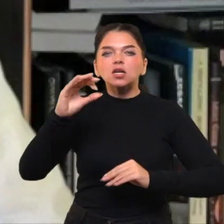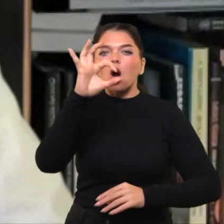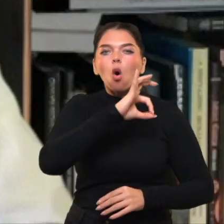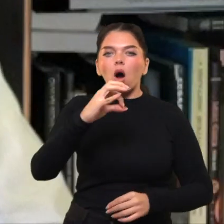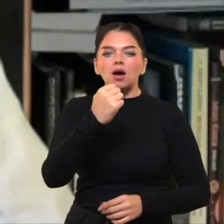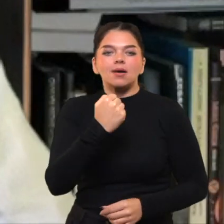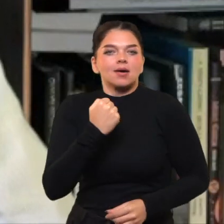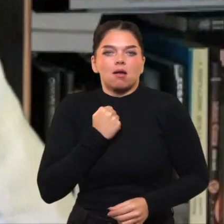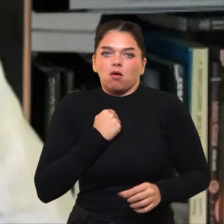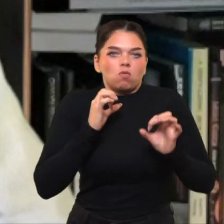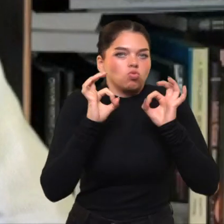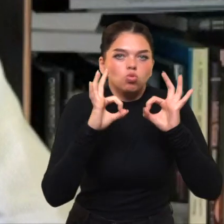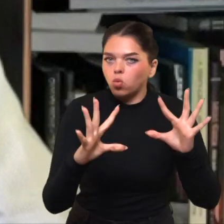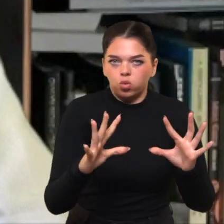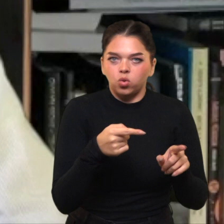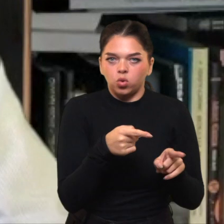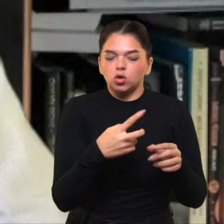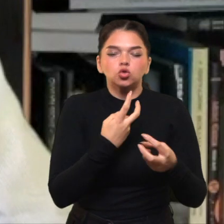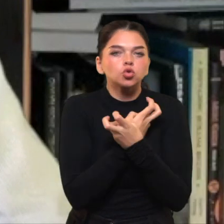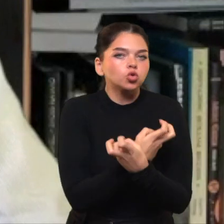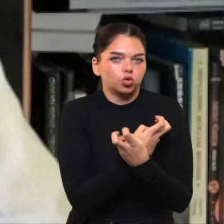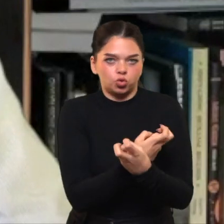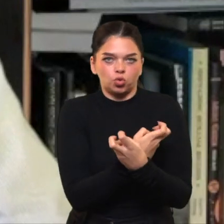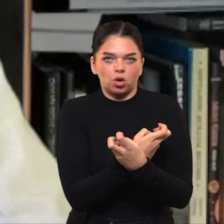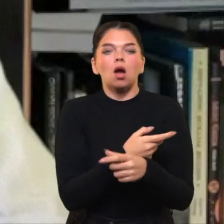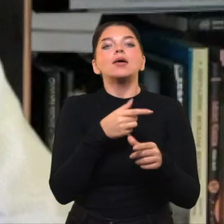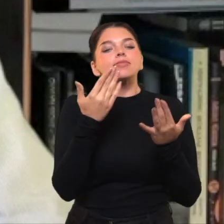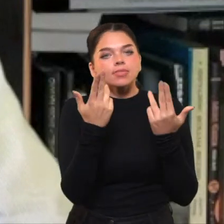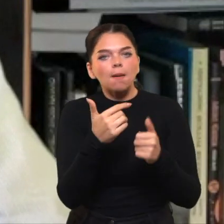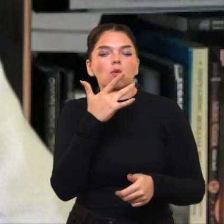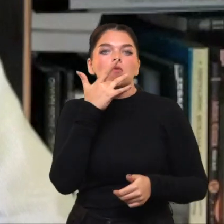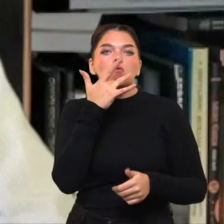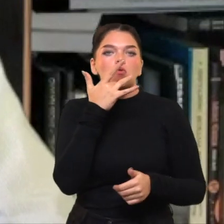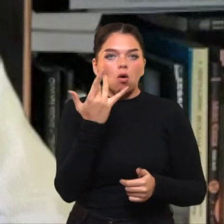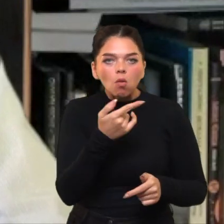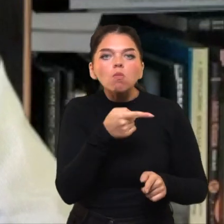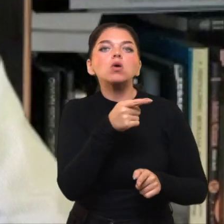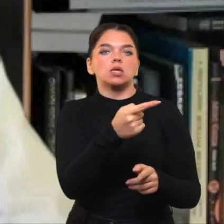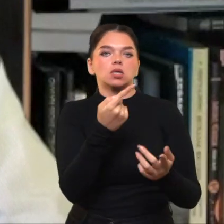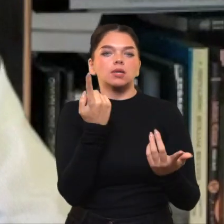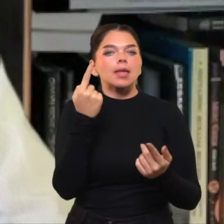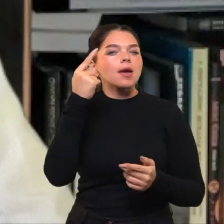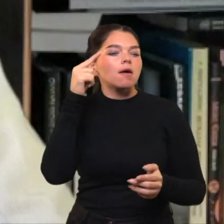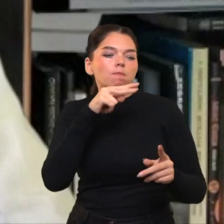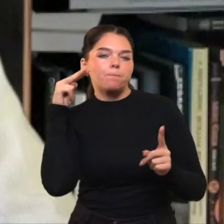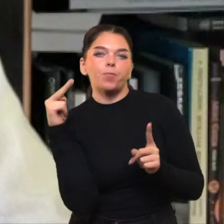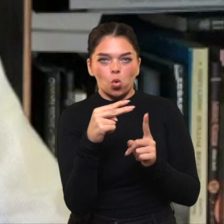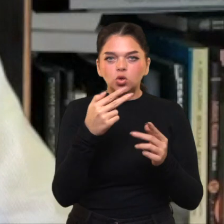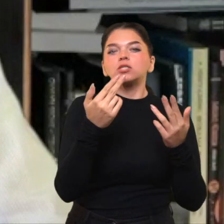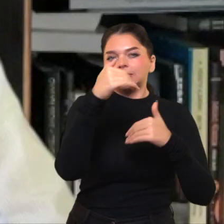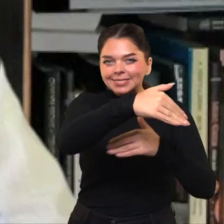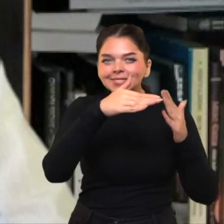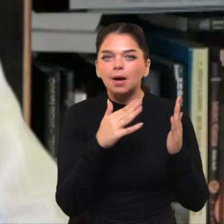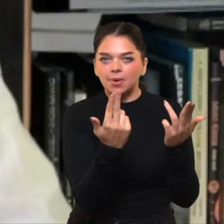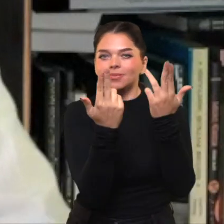kvazimoralinio pagrindu. Taip, tai buvo komunistinė ideologija. Tai buvo standartinių